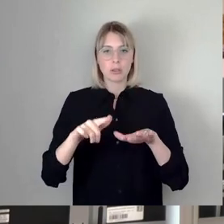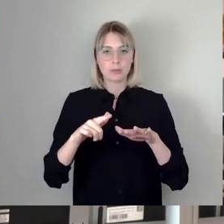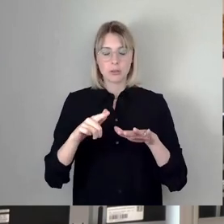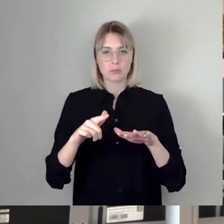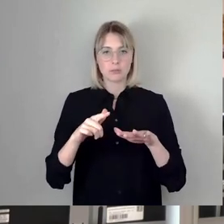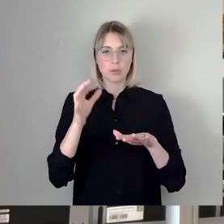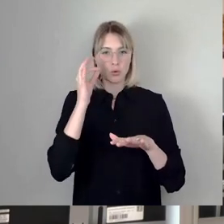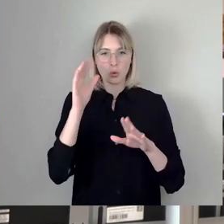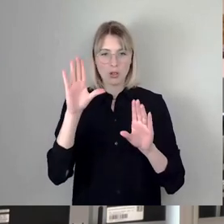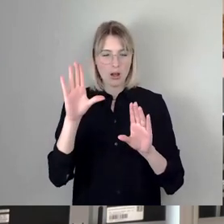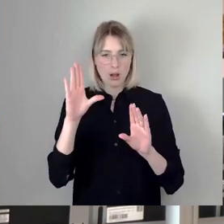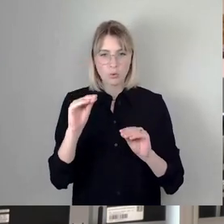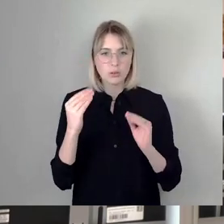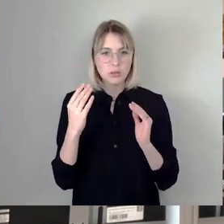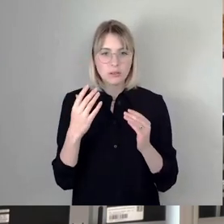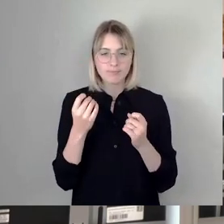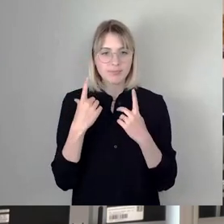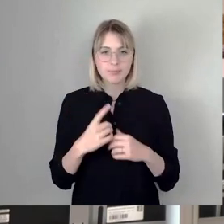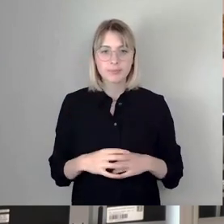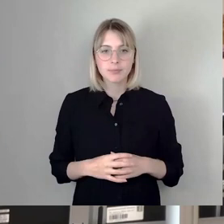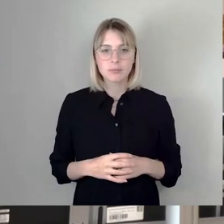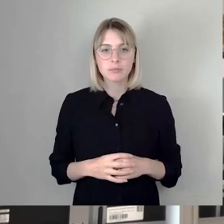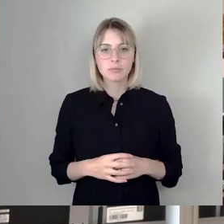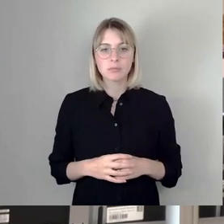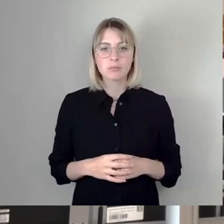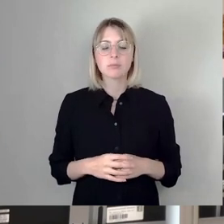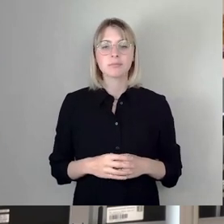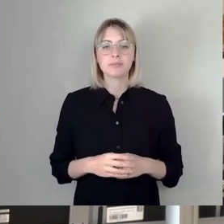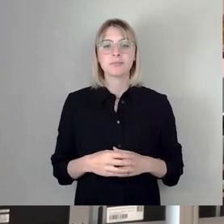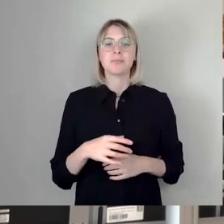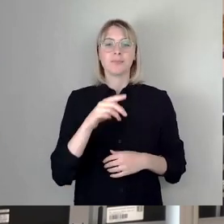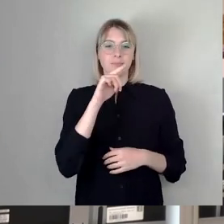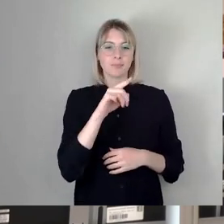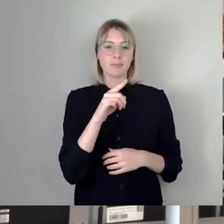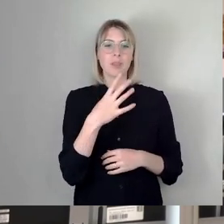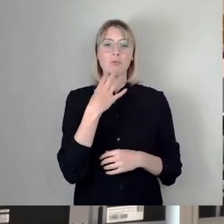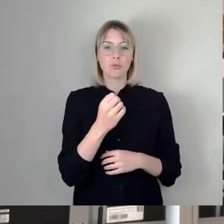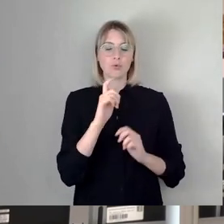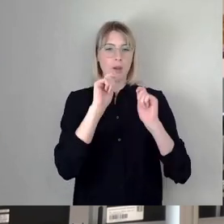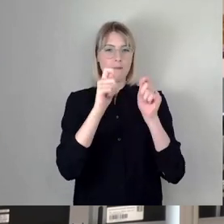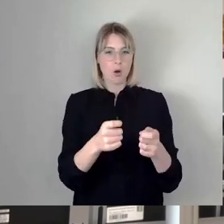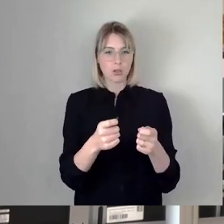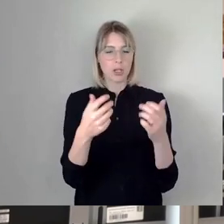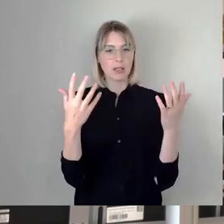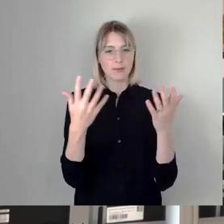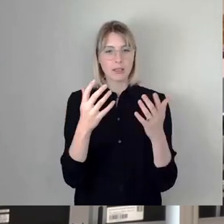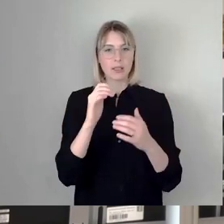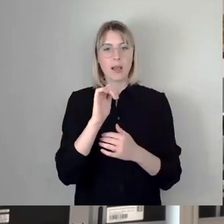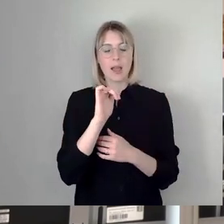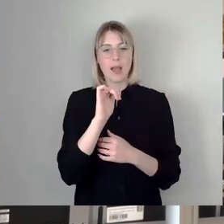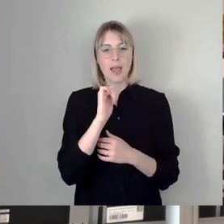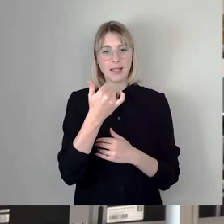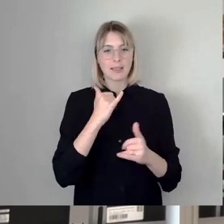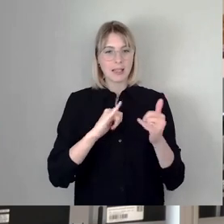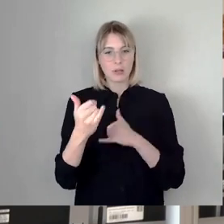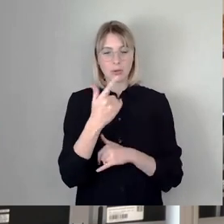verschieben und dort würden wir vorschlagen, dass wir den 01.01.2029,